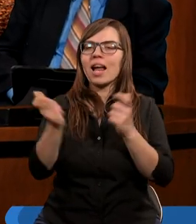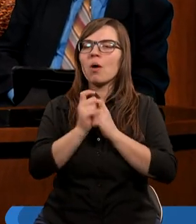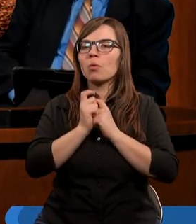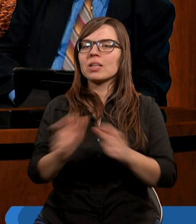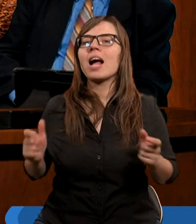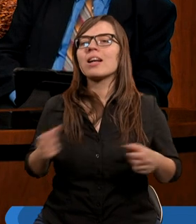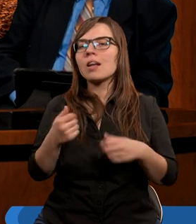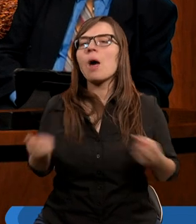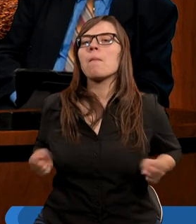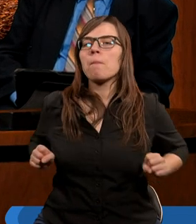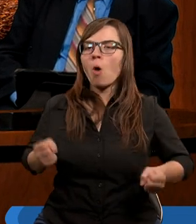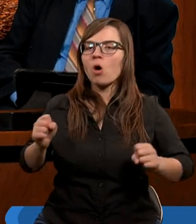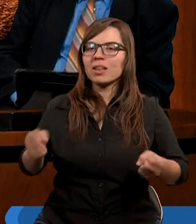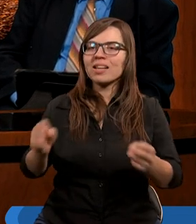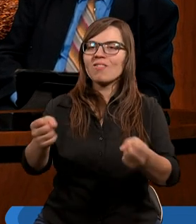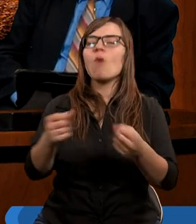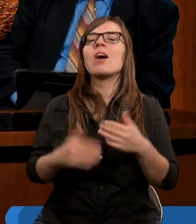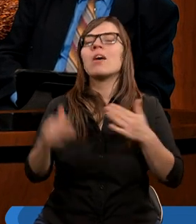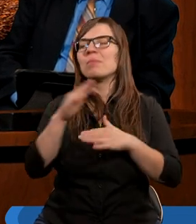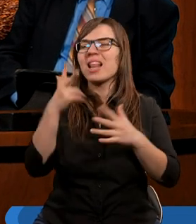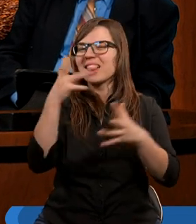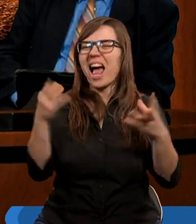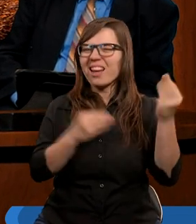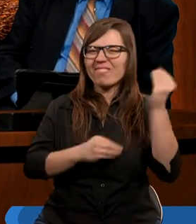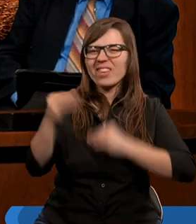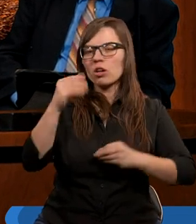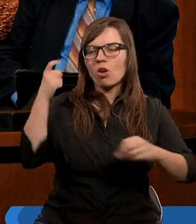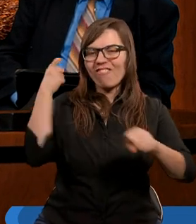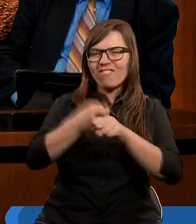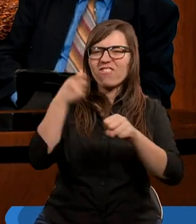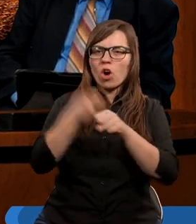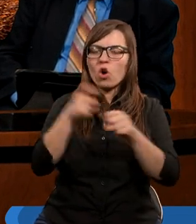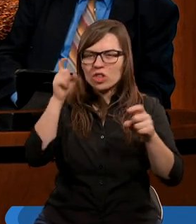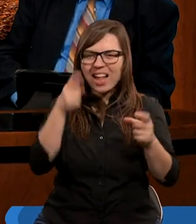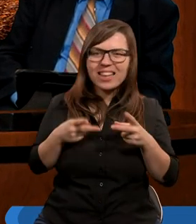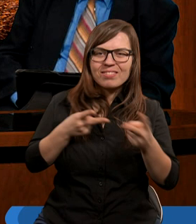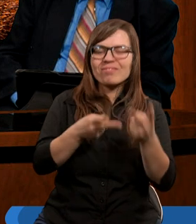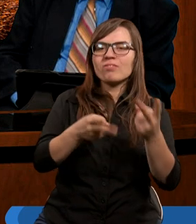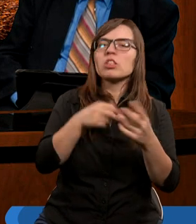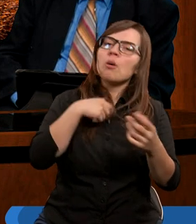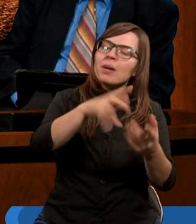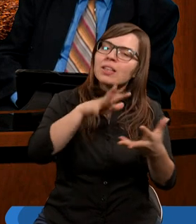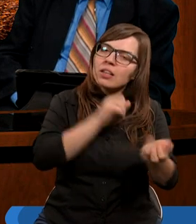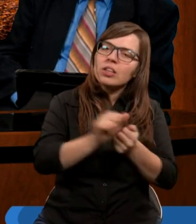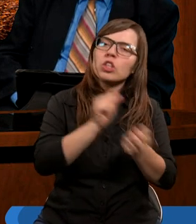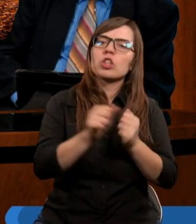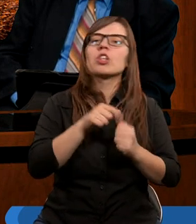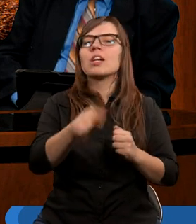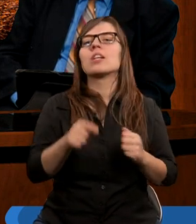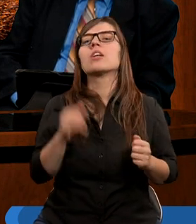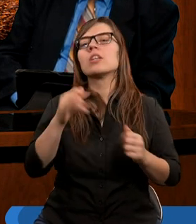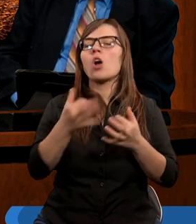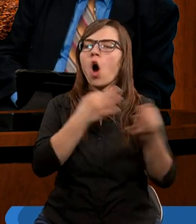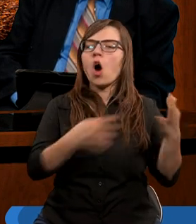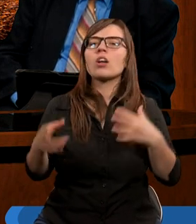czas motywowane przez największego wroga, Bożego Szatana. I on nie prześpi żadnej okazji, żeby od razu nas